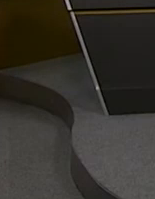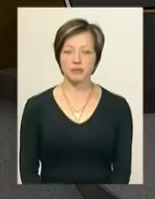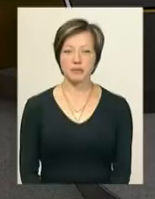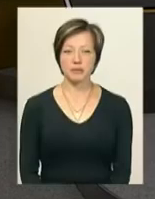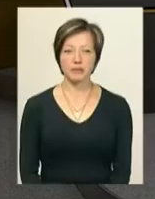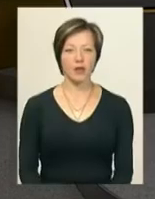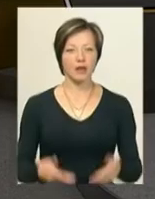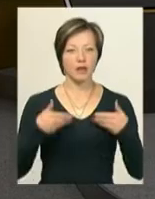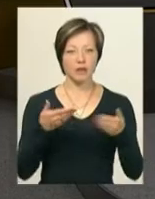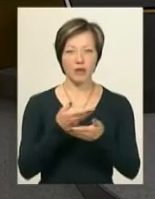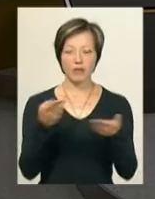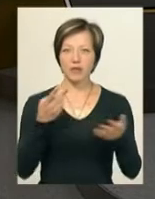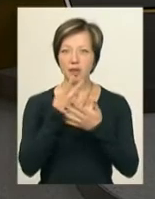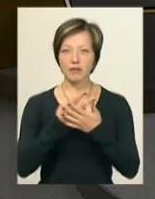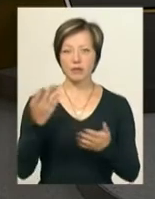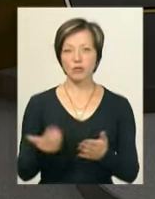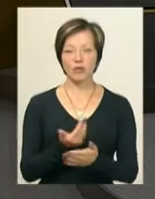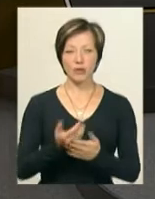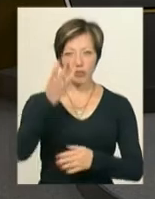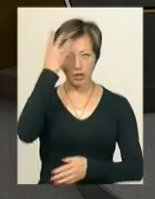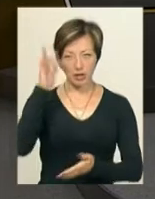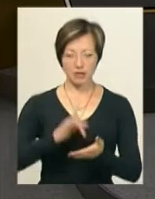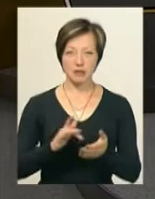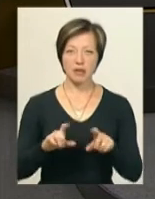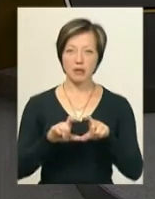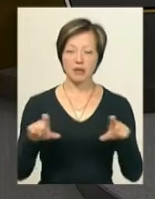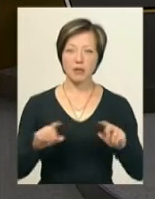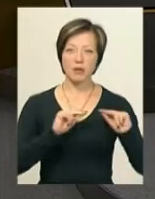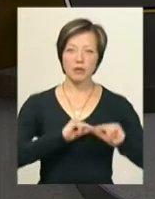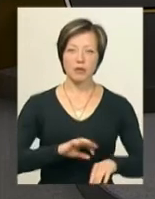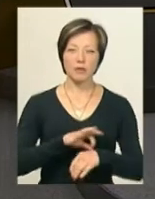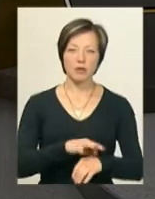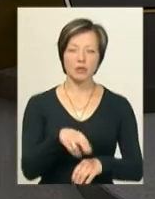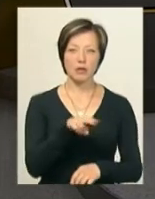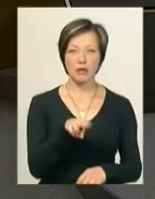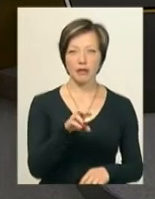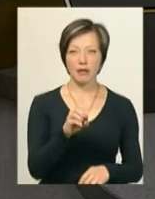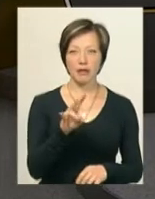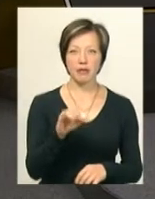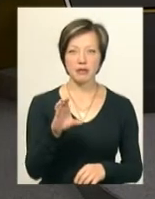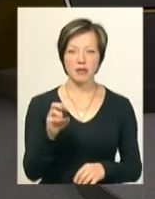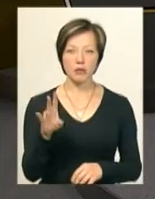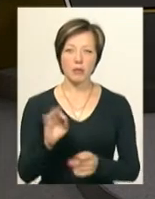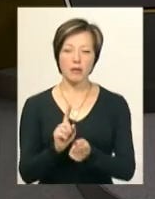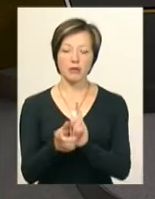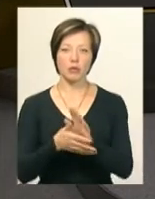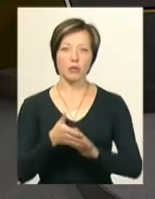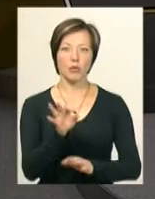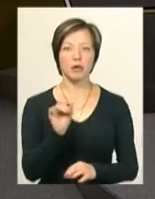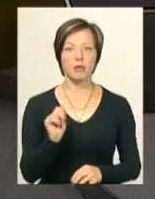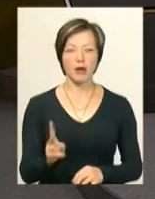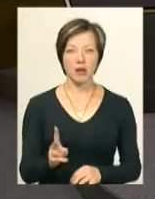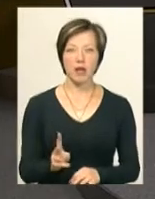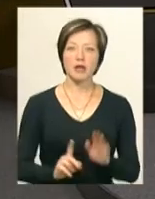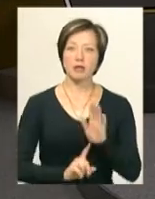Вітаю, ви дивитесь інформаційний випуск на каналі Поділля Центр. У студії для вас працюють ведуча Дарина Денисенко, переклад на жестову мову Ольга